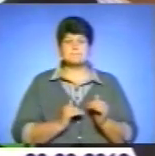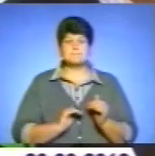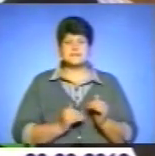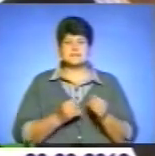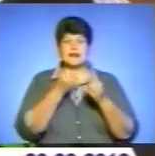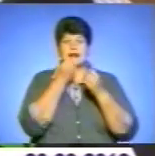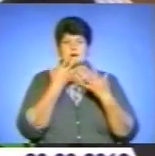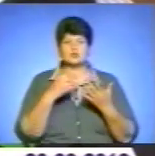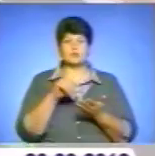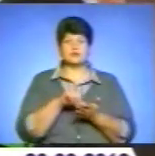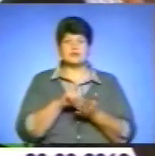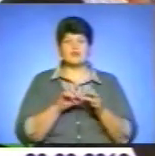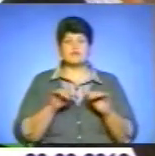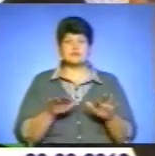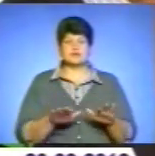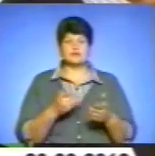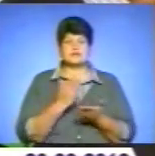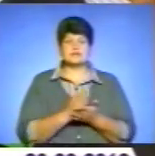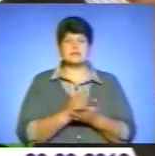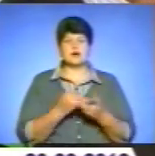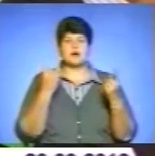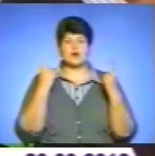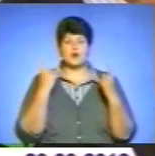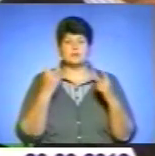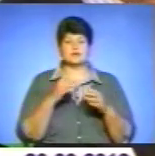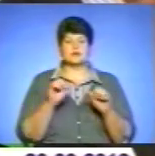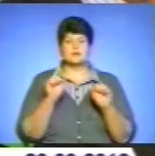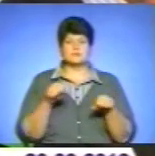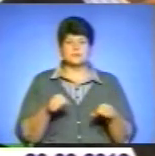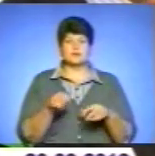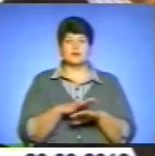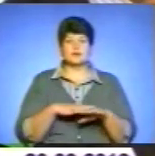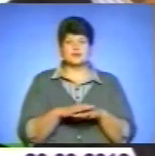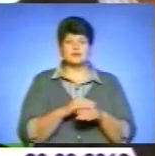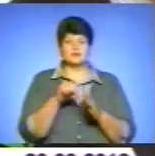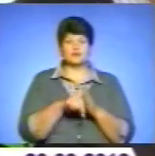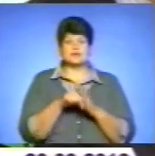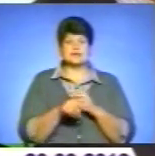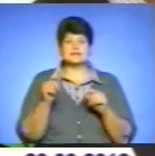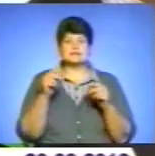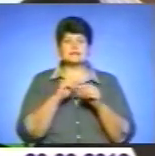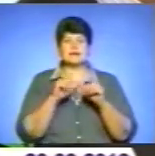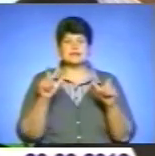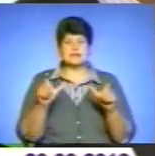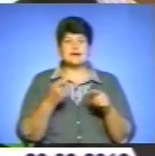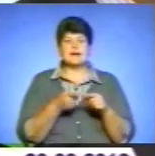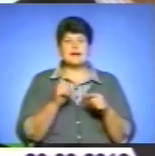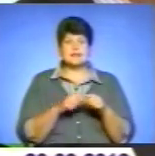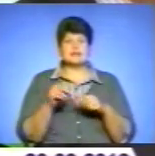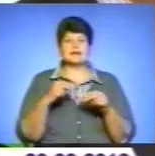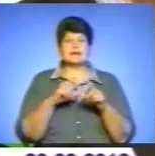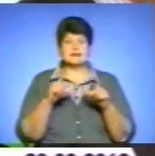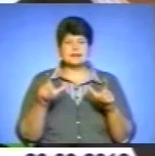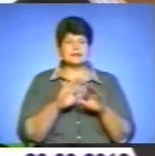добре поучаствували в процесі. У нас є великим потенціалом ринку внутрі країни. Цей ринок треба створити. Але цей ринок не створюють 300